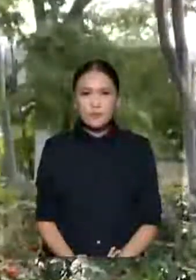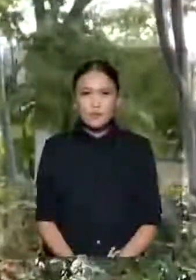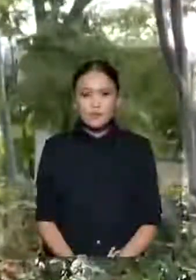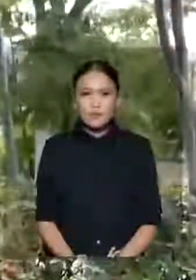облысынан.